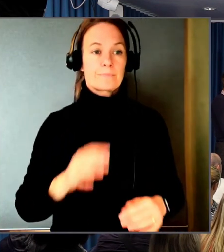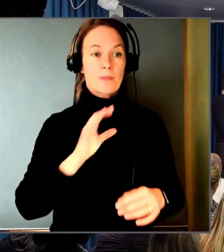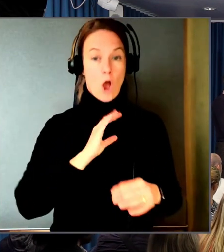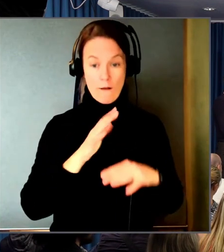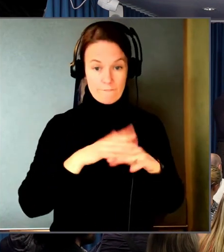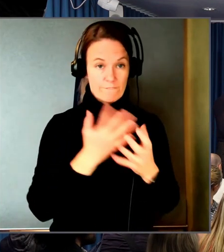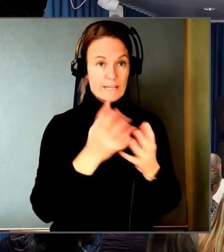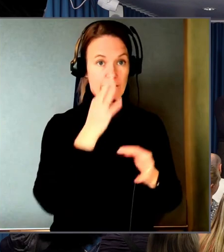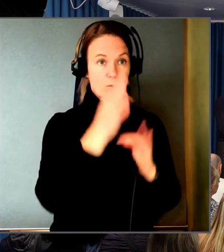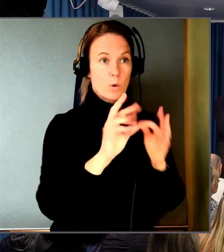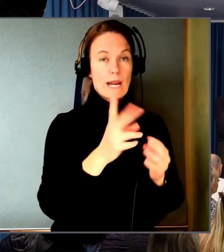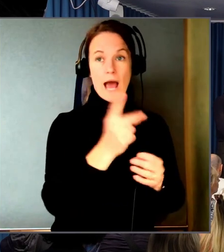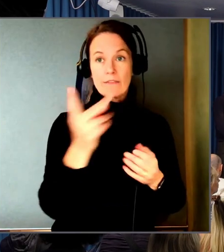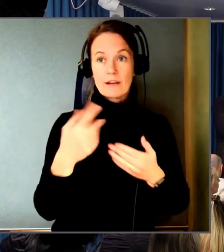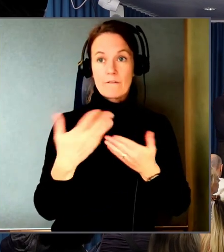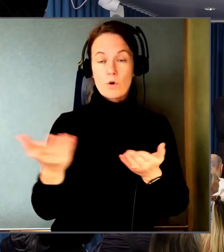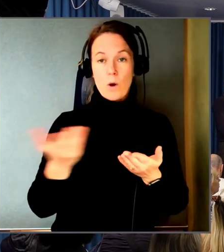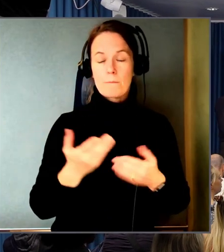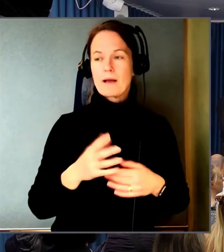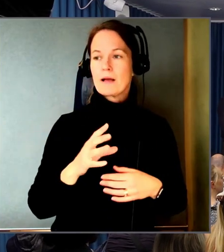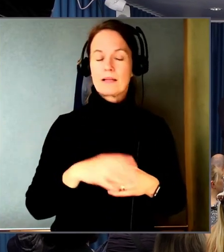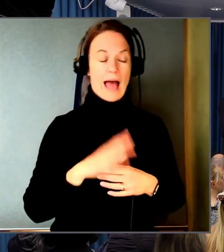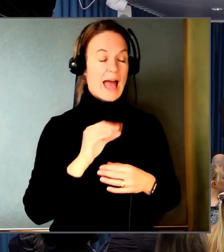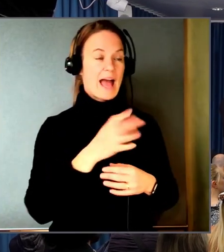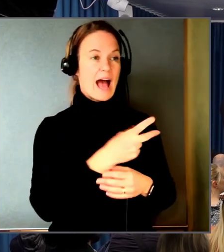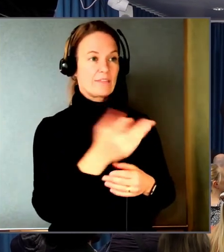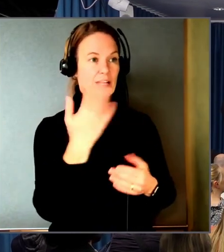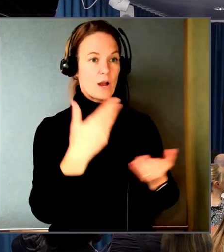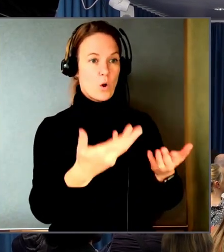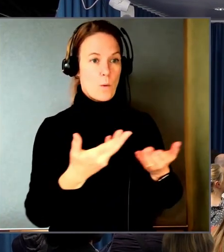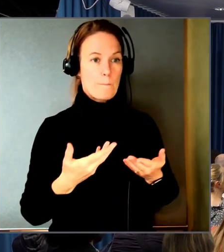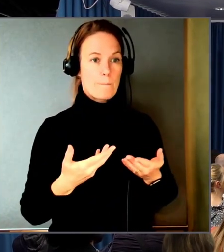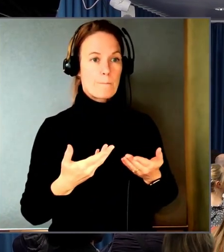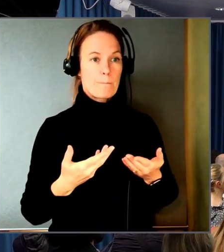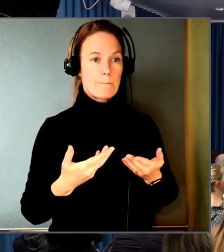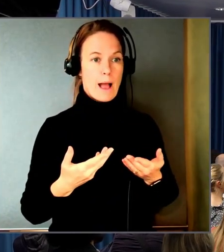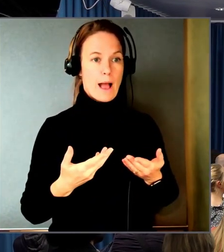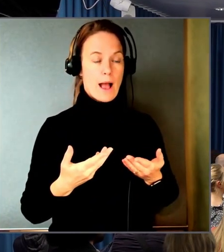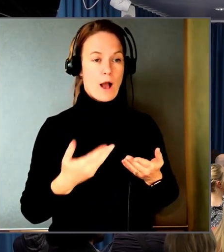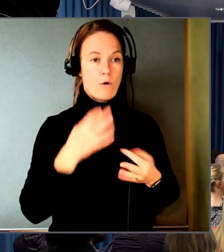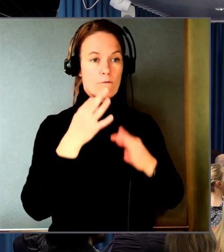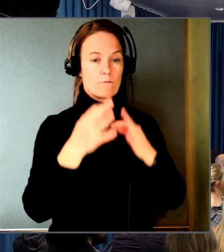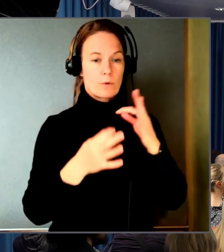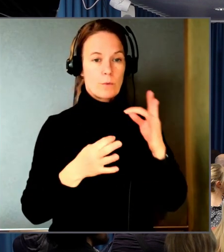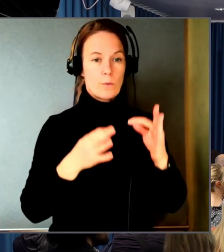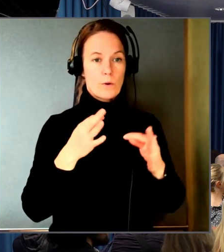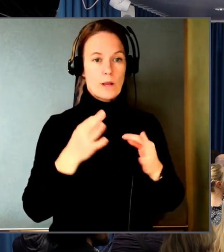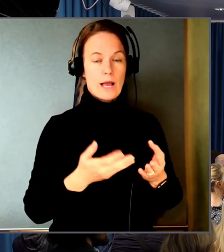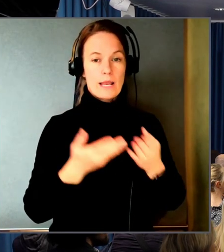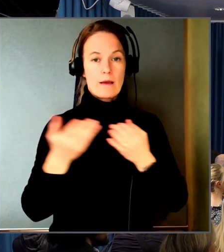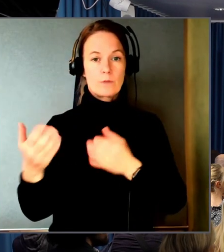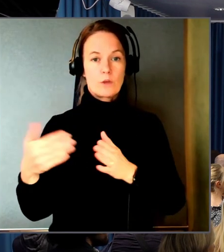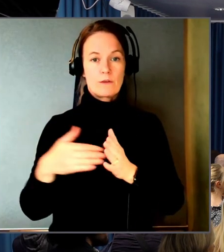Ja, hade vi någon direkt i rummet? Annars lämnar vi över till Katarina och nätet.